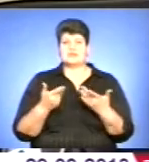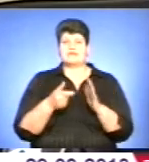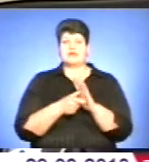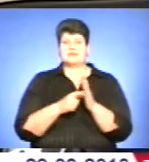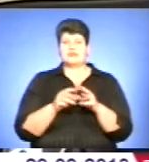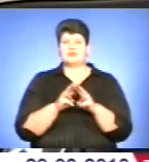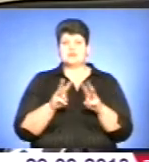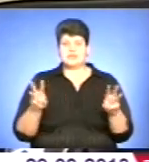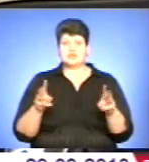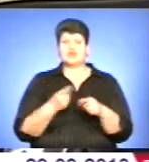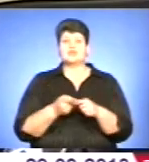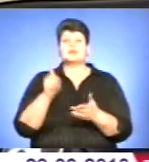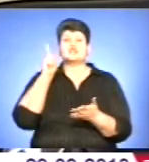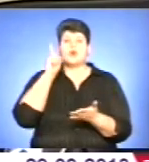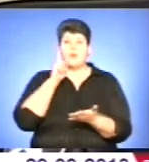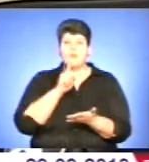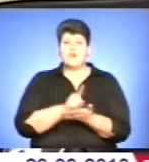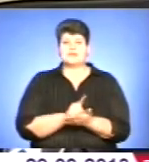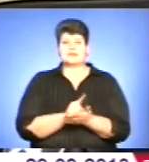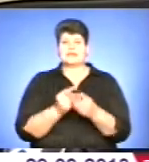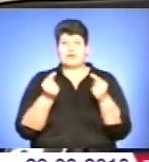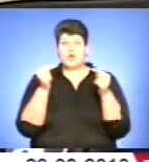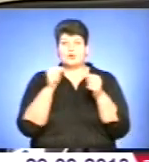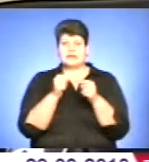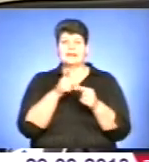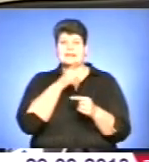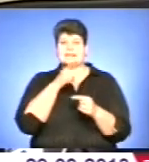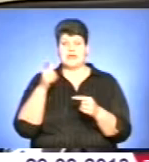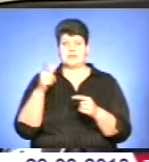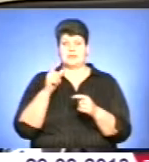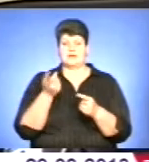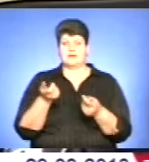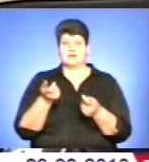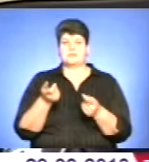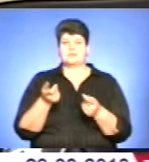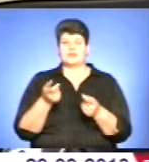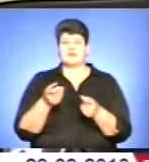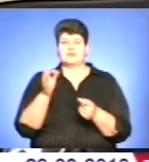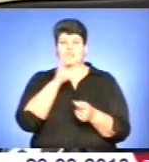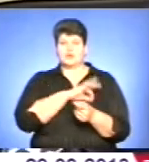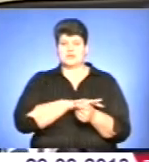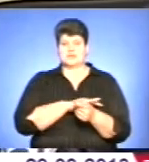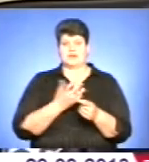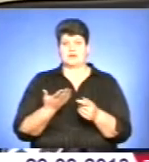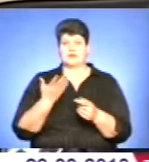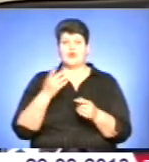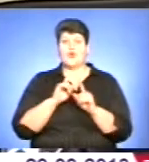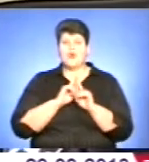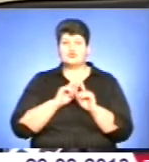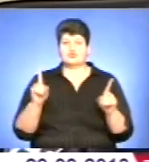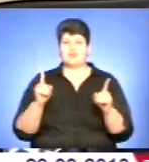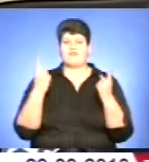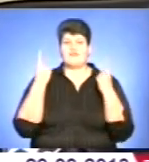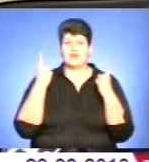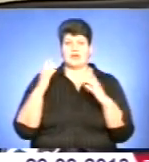розгляд те, щоб все-таки зобов'язати і конкретизувати терміни експлуатації оцих транспортних зацій, особливо великовагових,